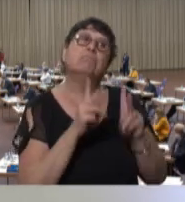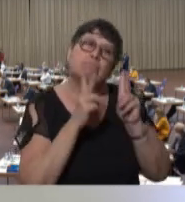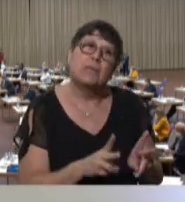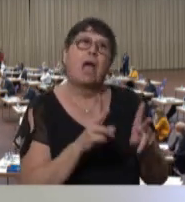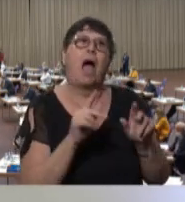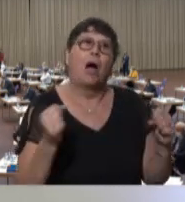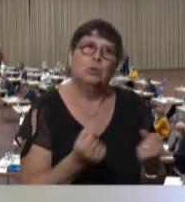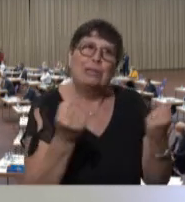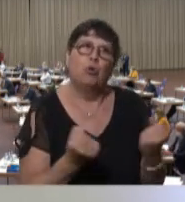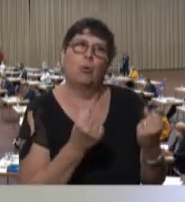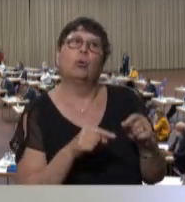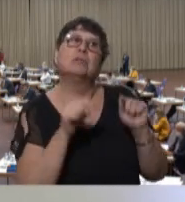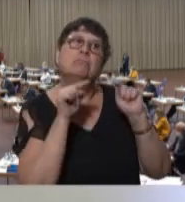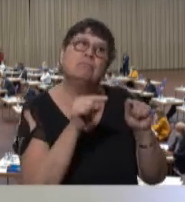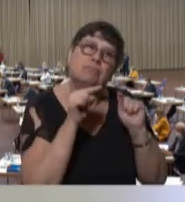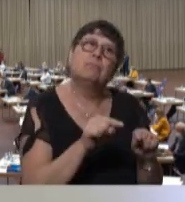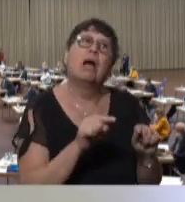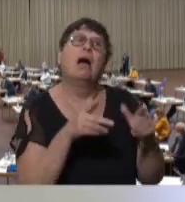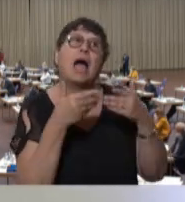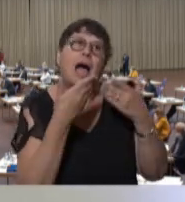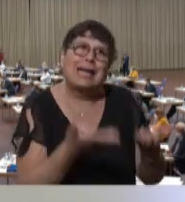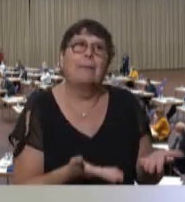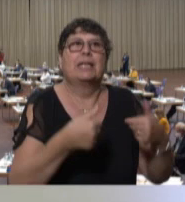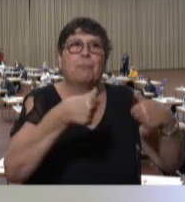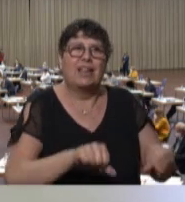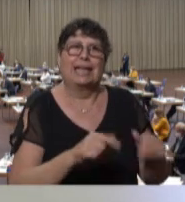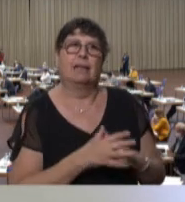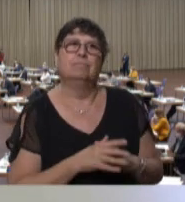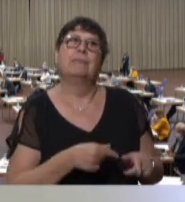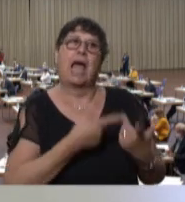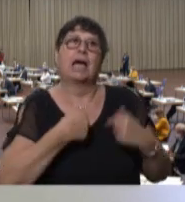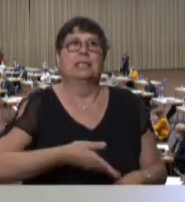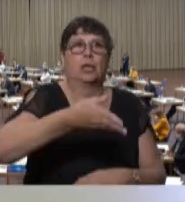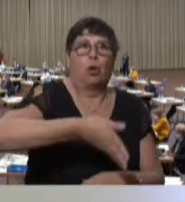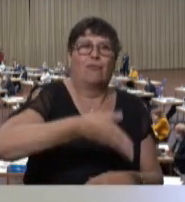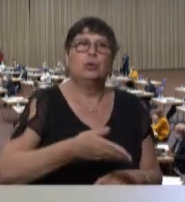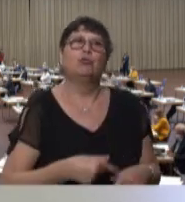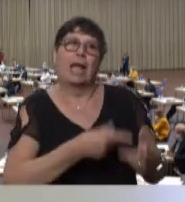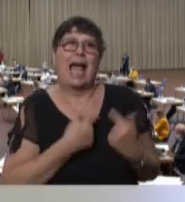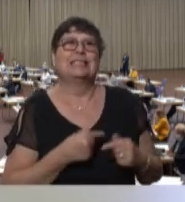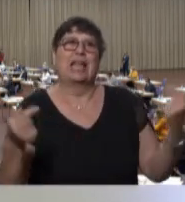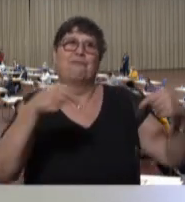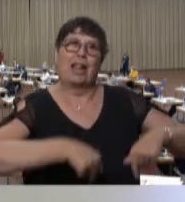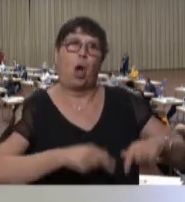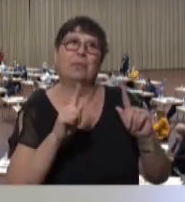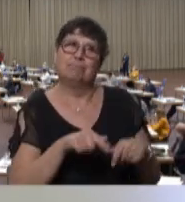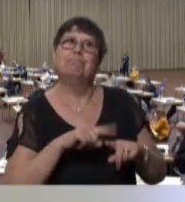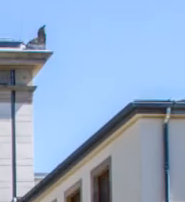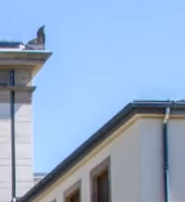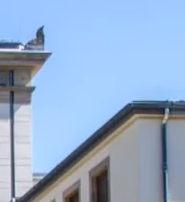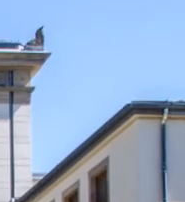Ausübung der sich aus ihrem Mandat ergebenden Pflichten. Herzlichen Glückwunsch und herzlich Willkommen im Kreis der 51